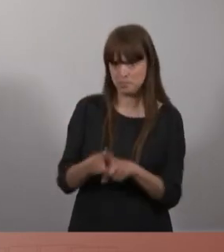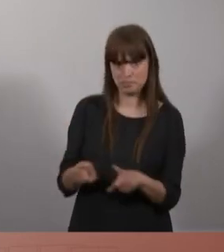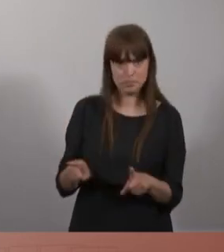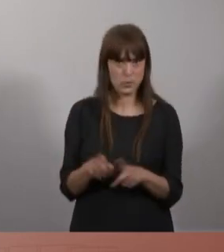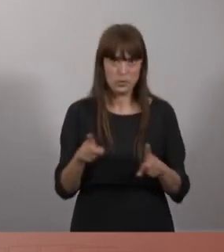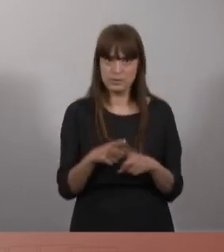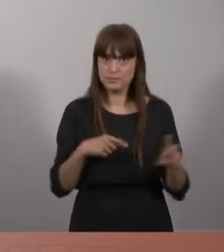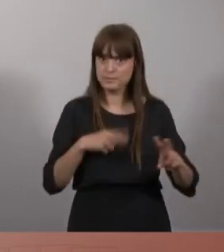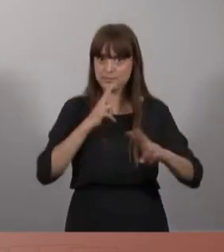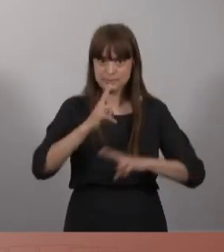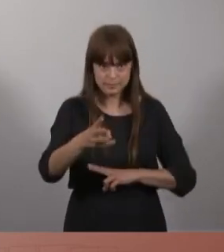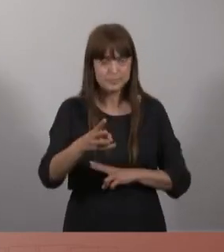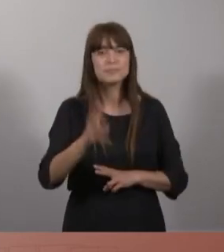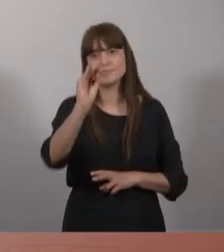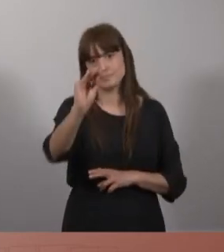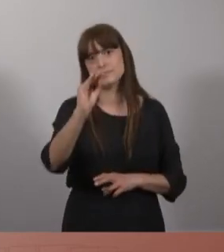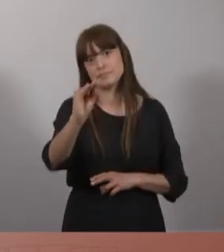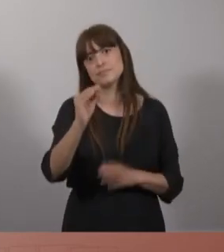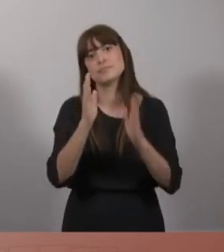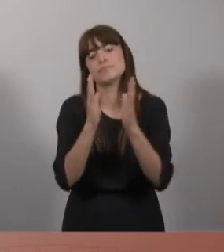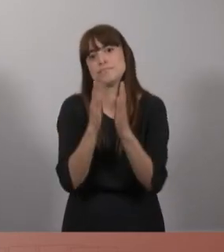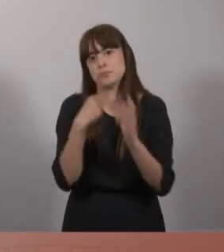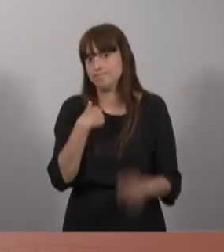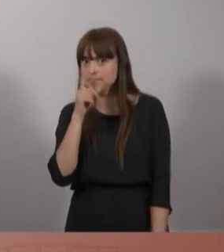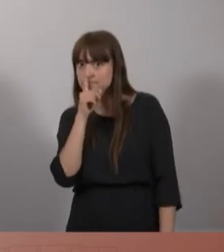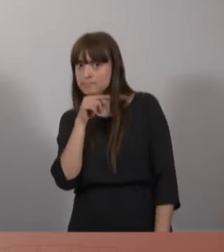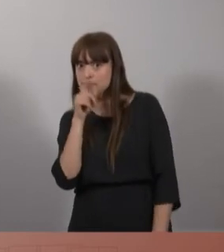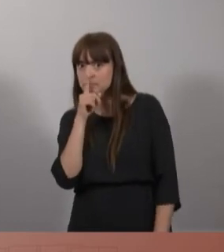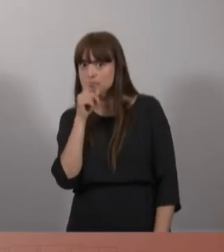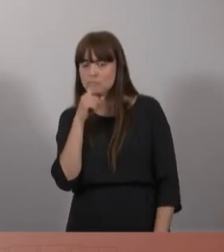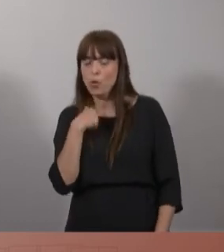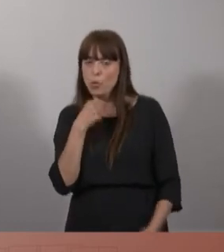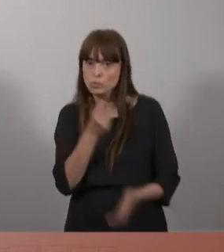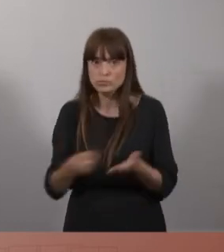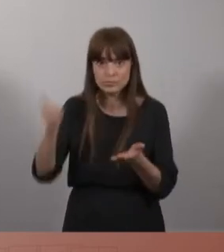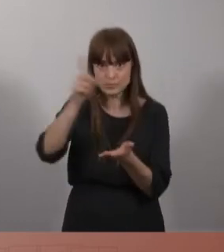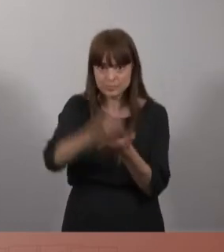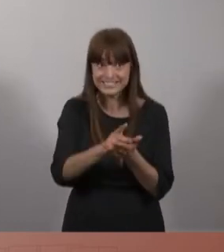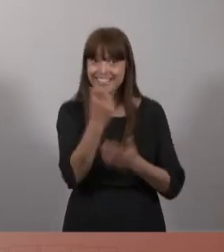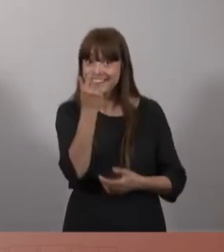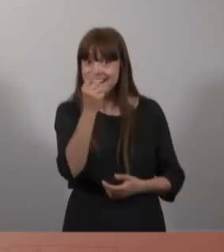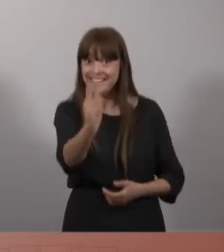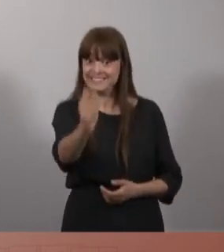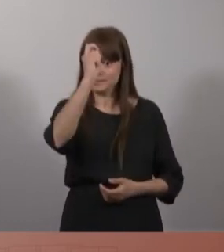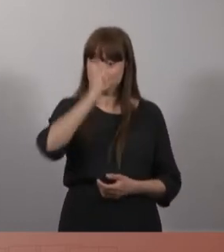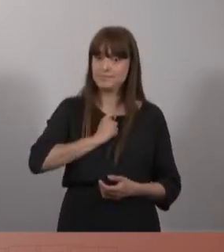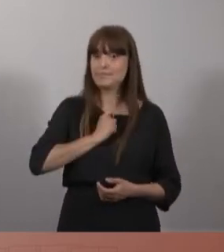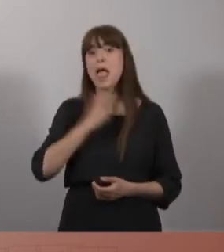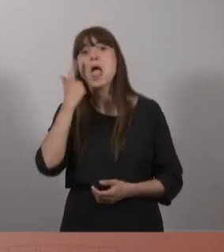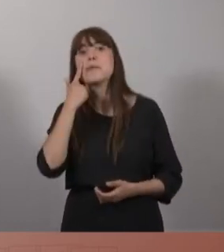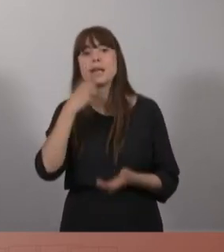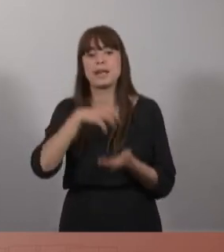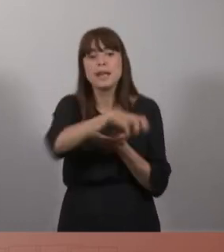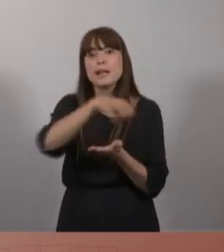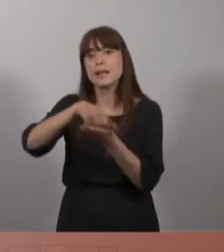permetin que els traslladi el nostre recel que, novament, aquests diners, perquè ja és una constant,